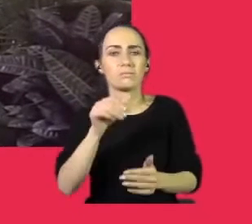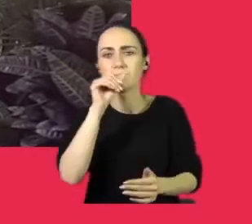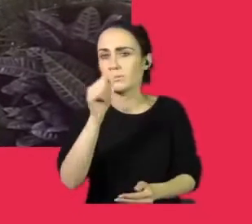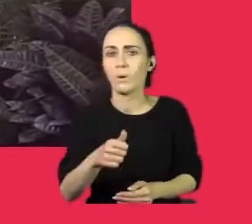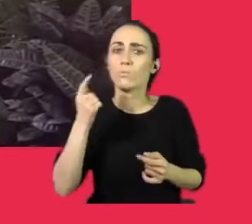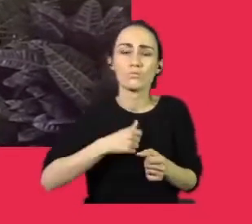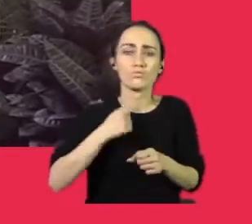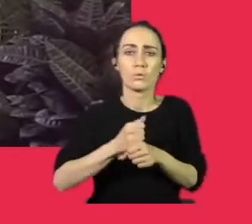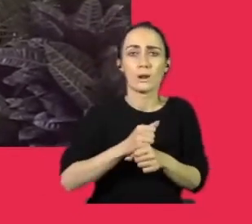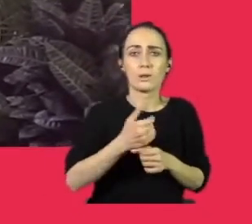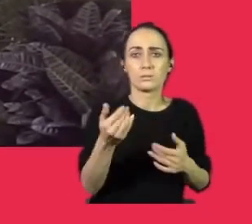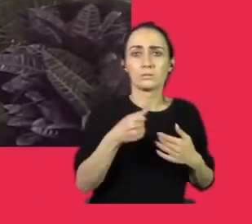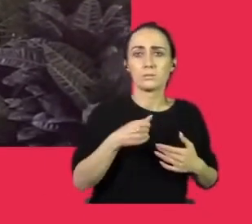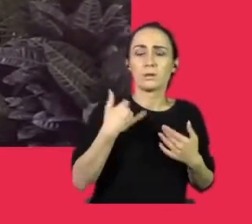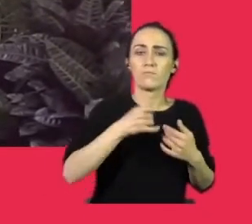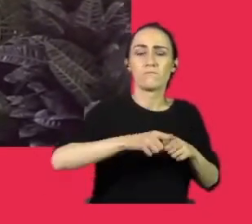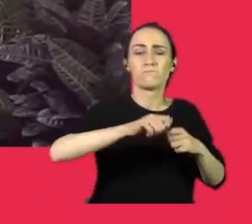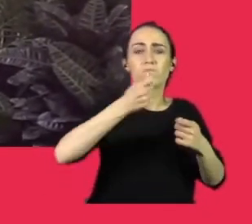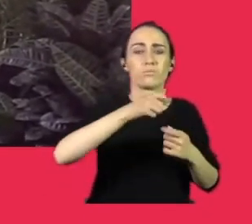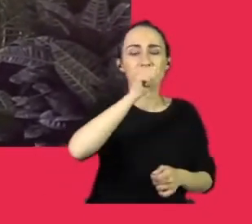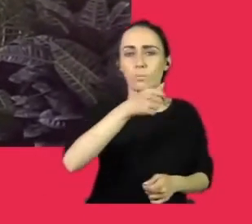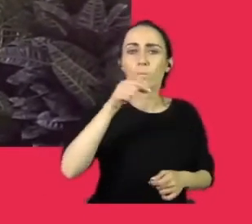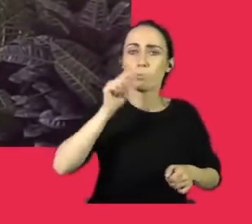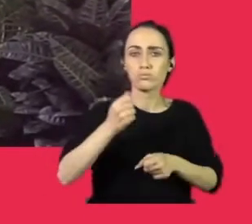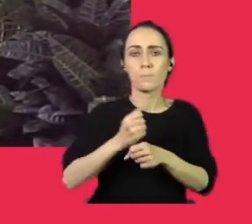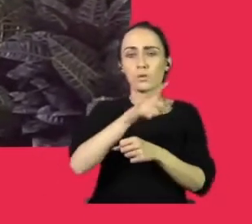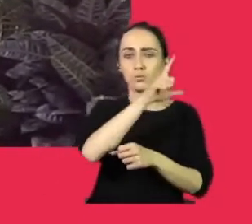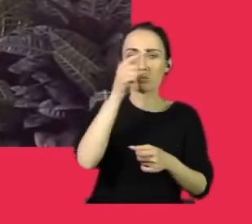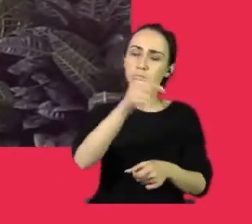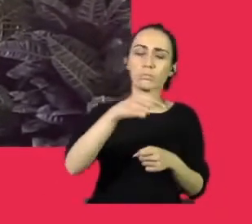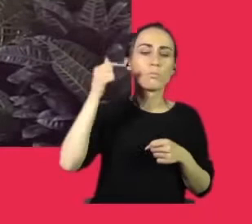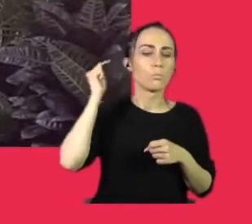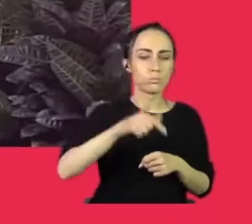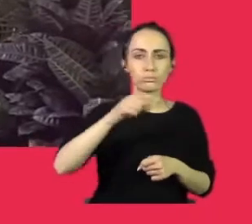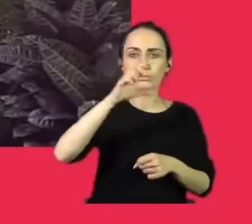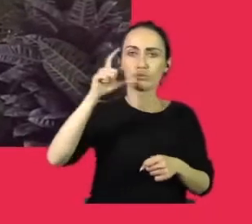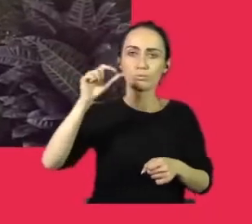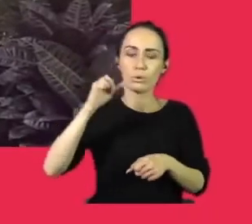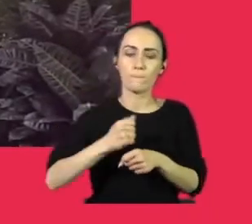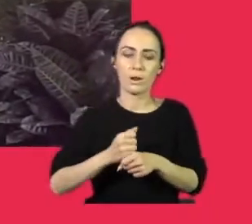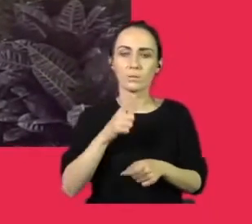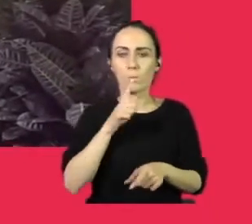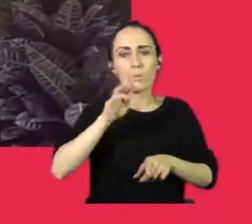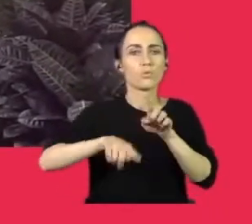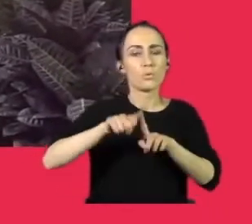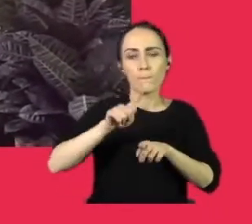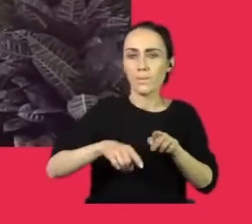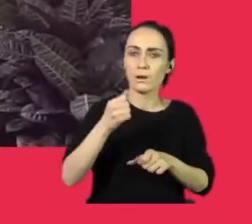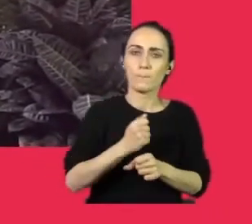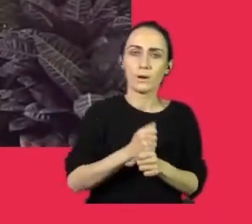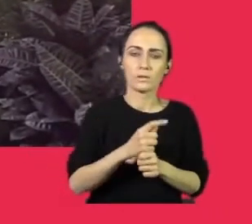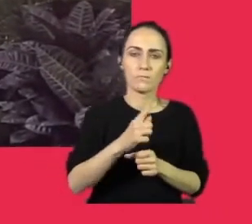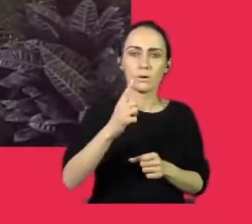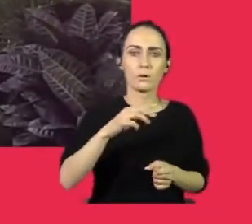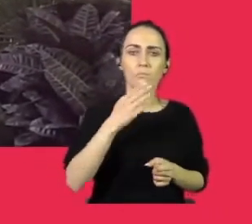znaleźliśmy na nich żadnych wyłączników. Także musimy pracować jak zwykle i pracujemy. Rok